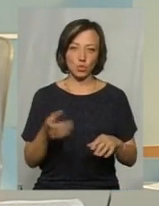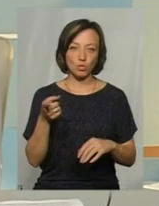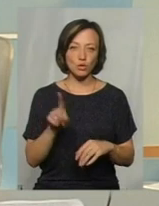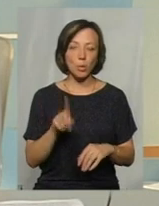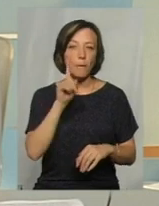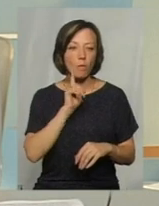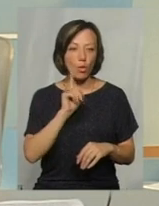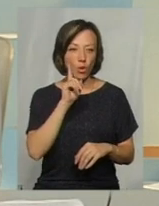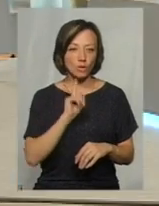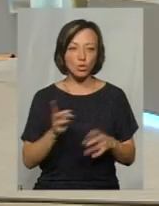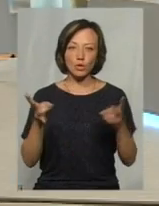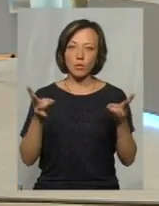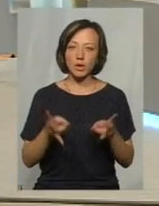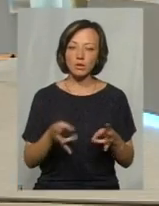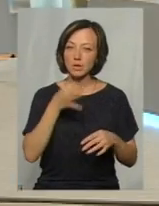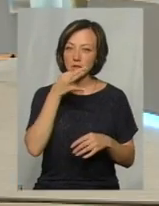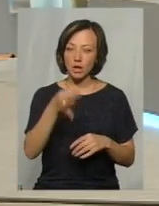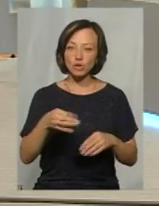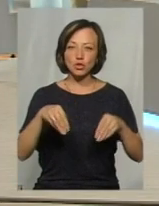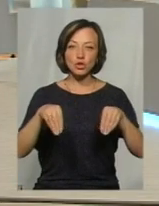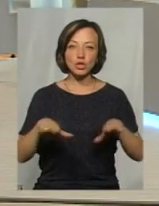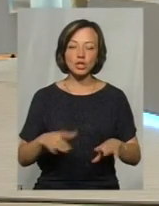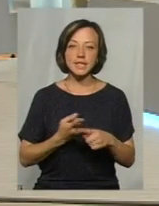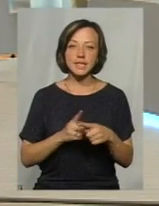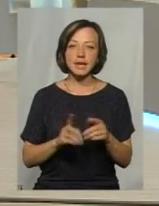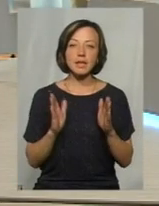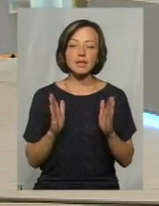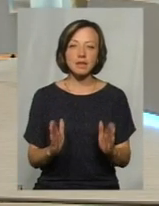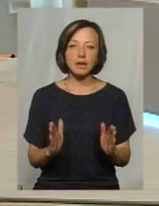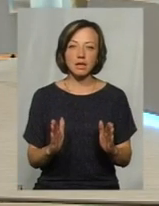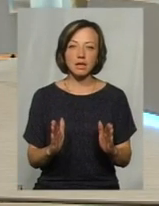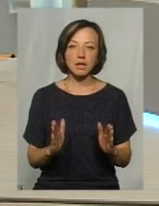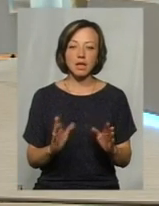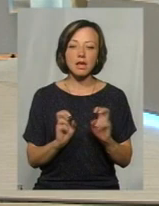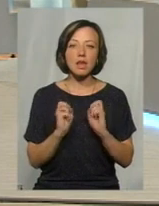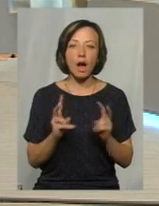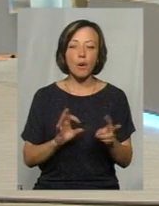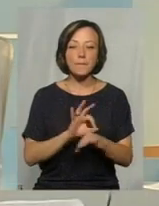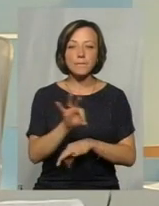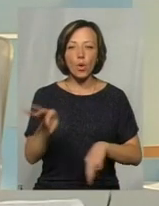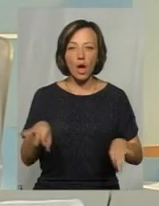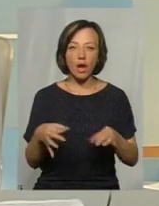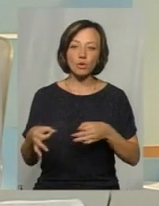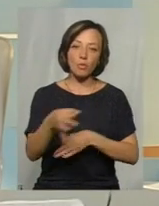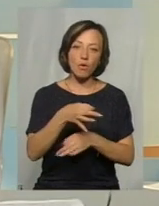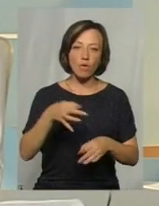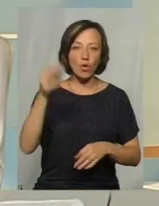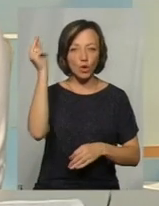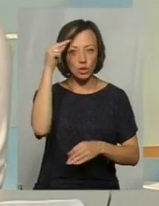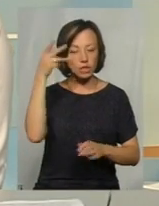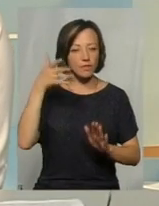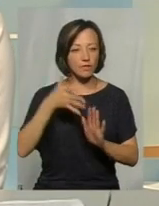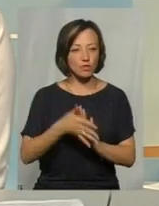поки що необхідно зазначити, що рішення – це тільки як проєкт, обговорюється, вивчається.